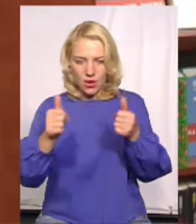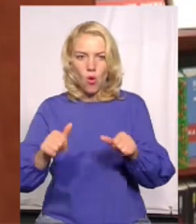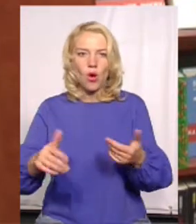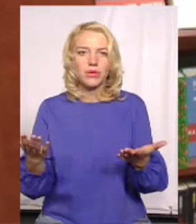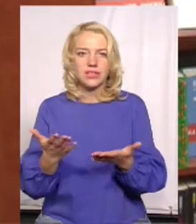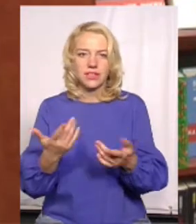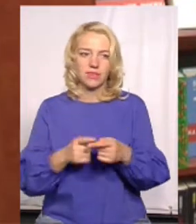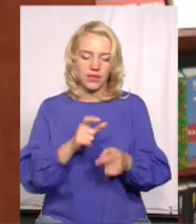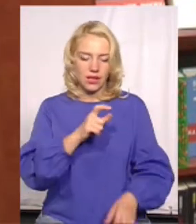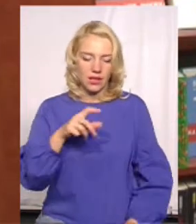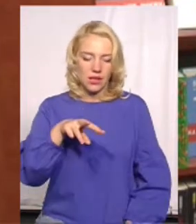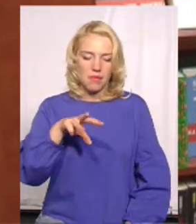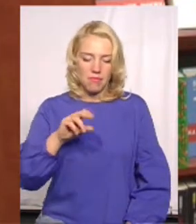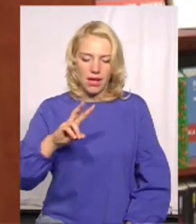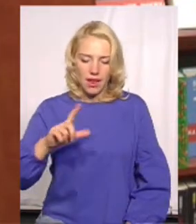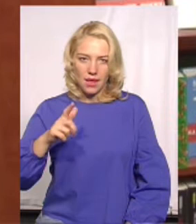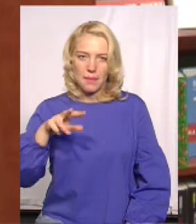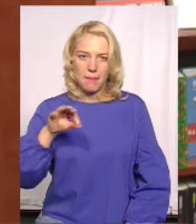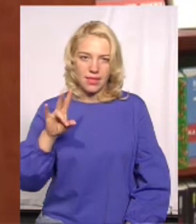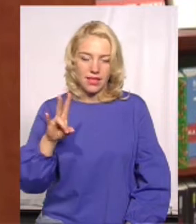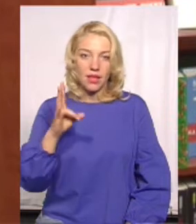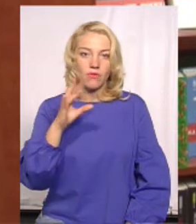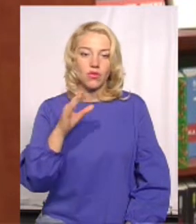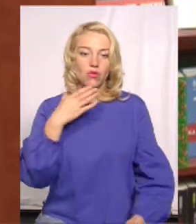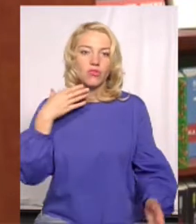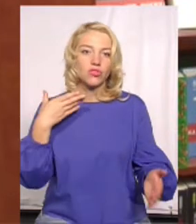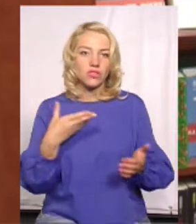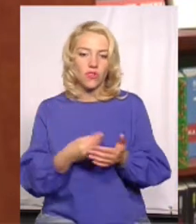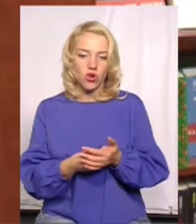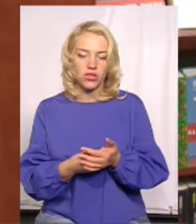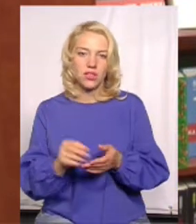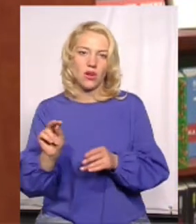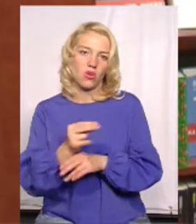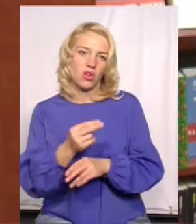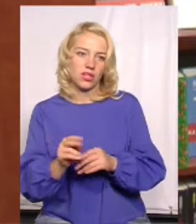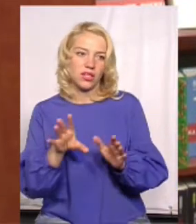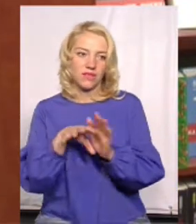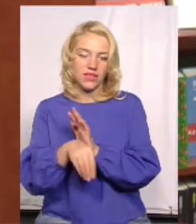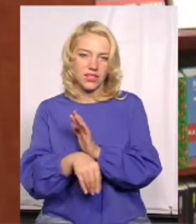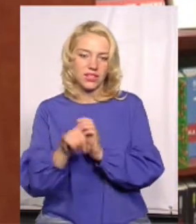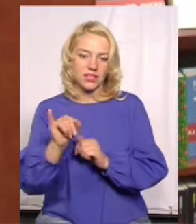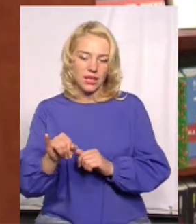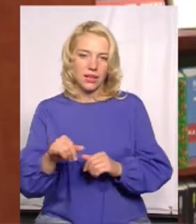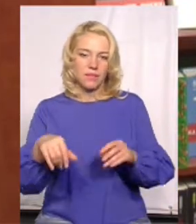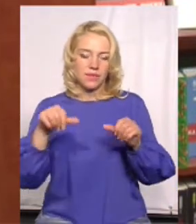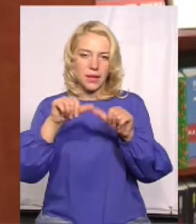є Хмельмен. Але все рівно свої корективи вніс і персонаж, який